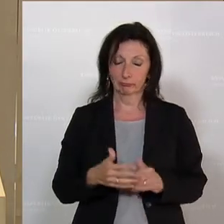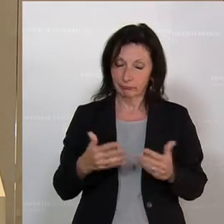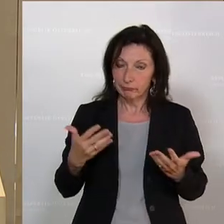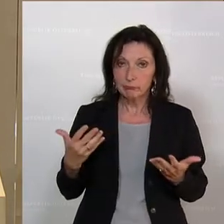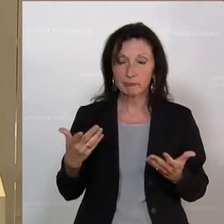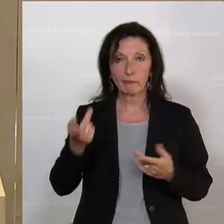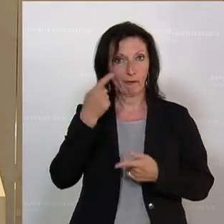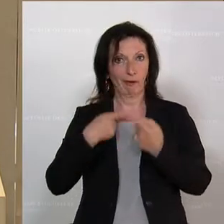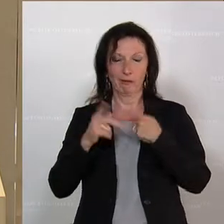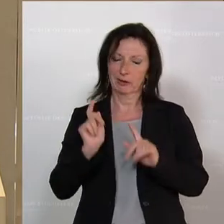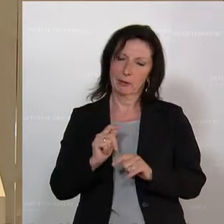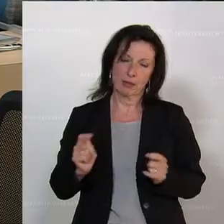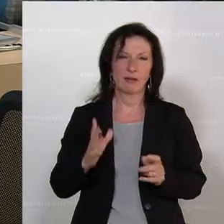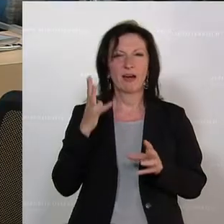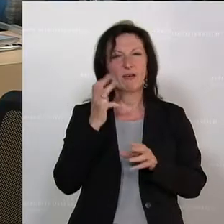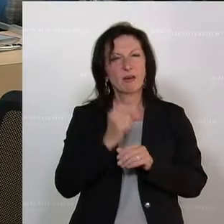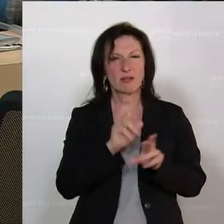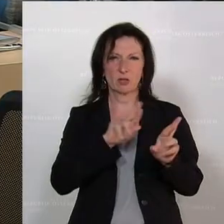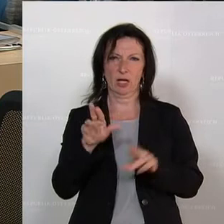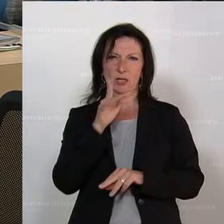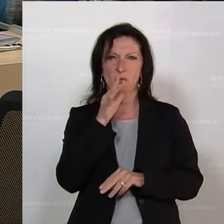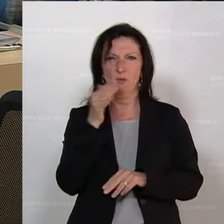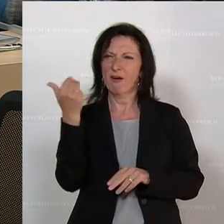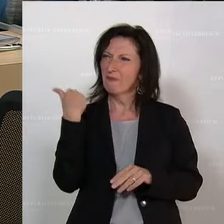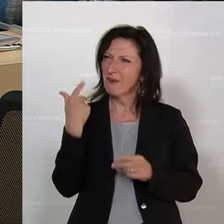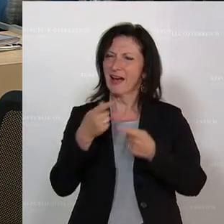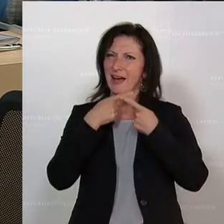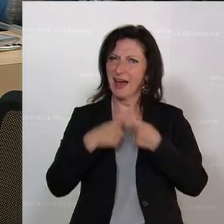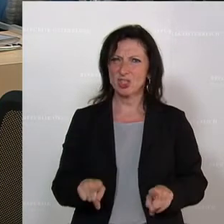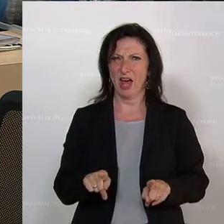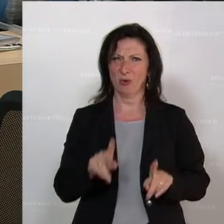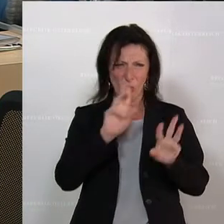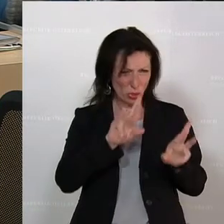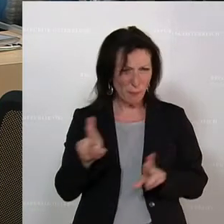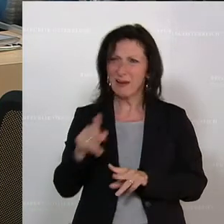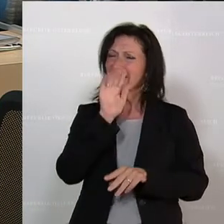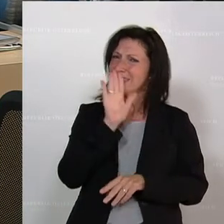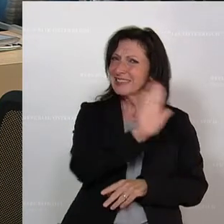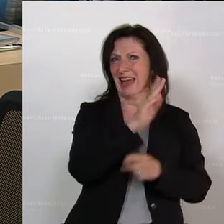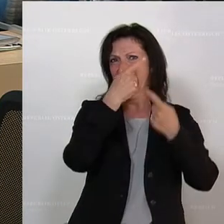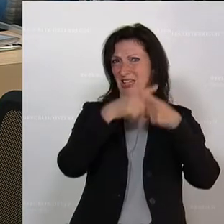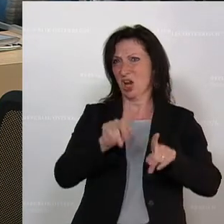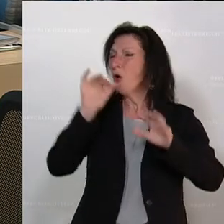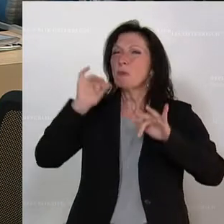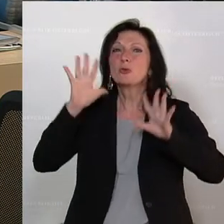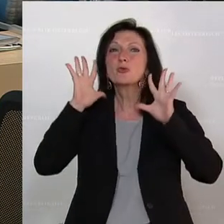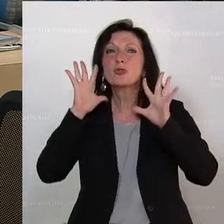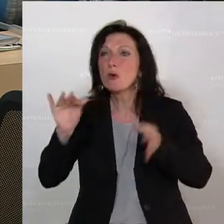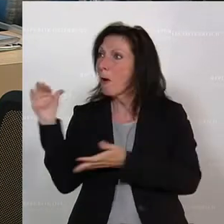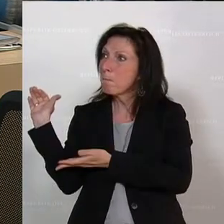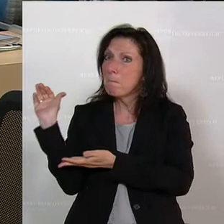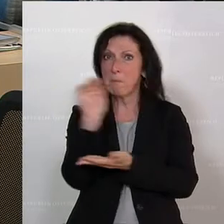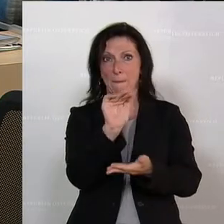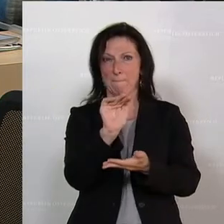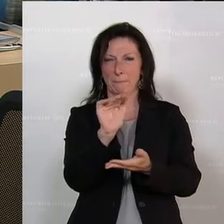Sobald der Verfassungsgerichtshof entschieden hat, hätten Sie diese liefern sollen. Punkt. Auch die Bilder